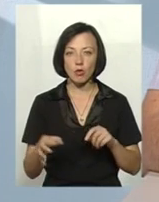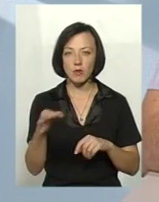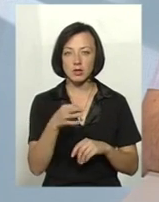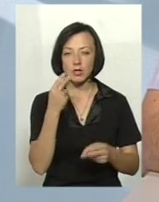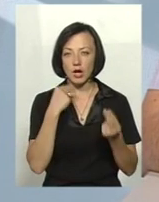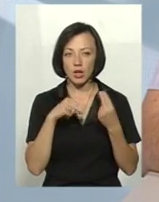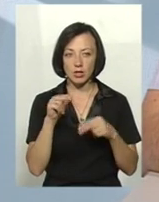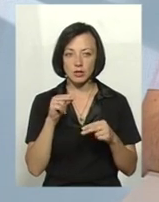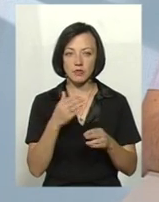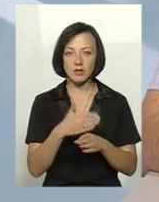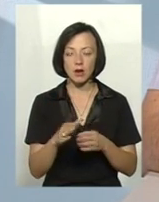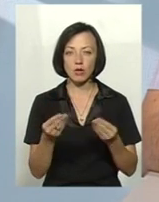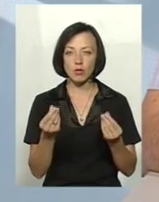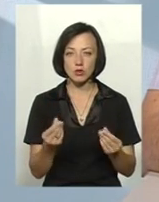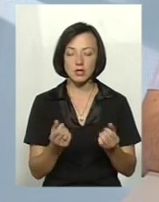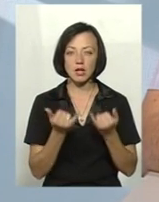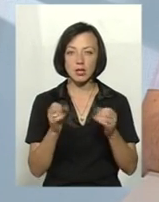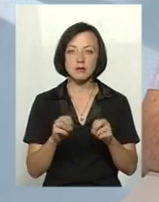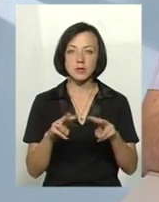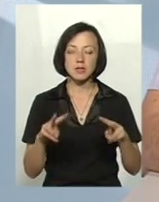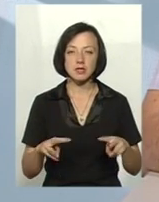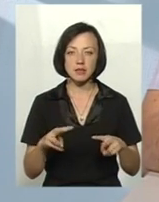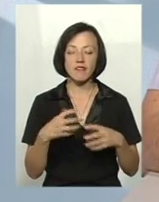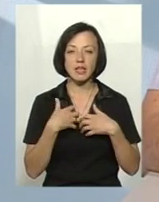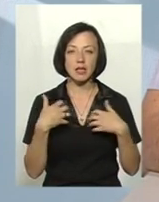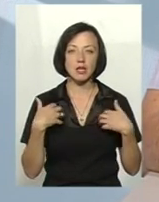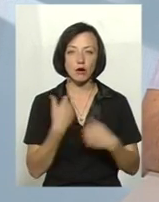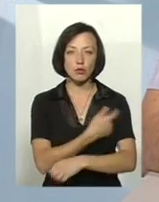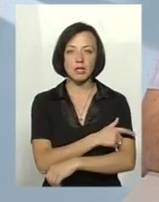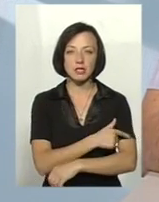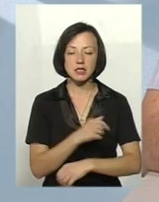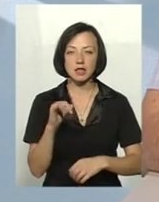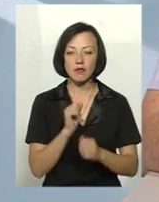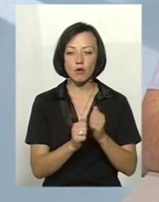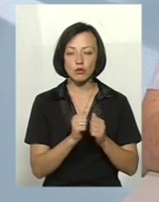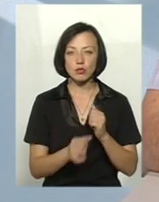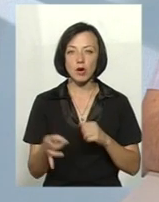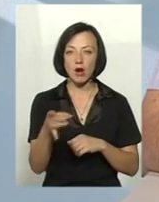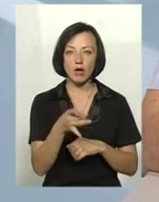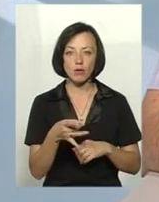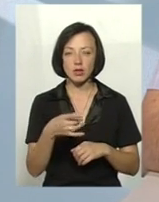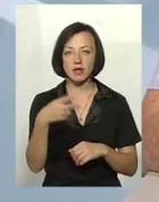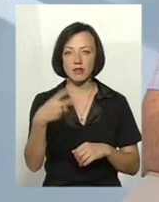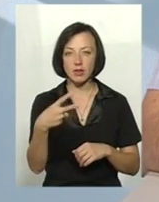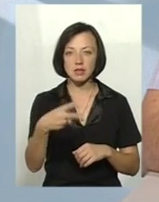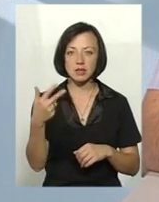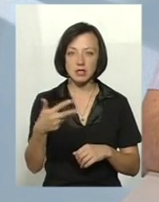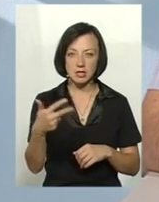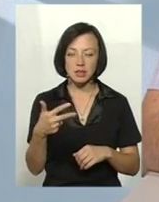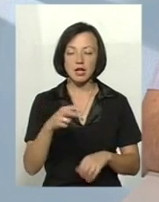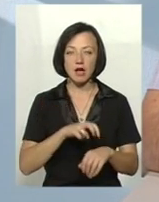найкраще відділяються кошти для спеціалістів ветеринарної медицини. І в кожному районі порядка десь 20-30